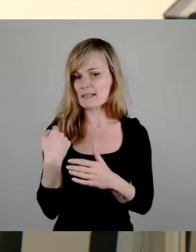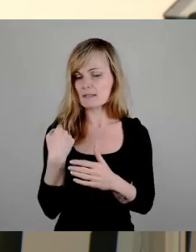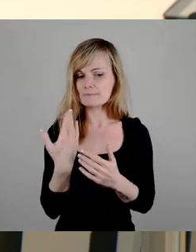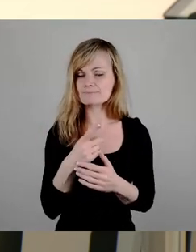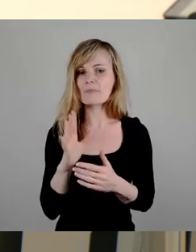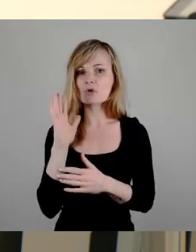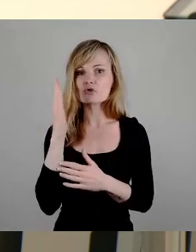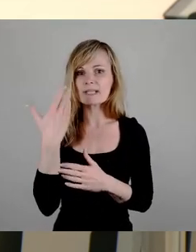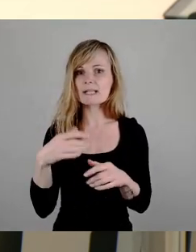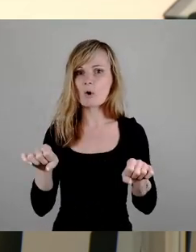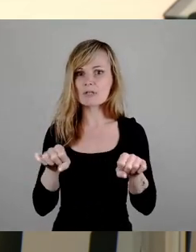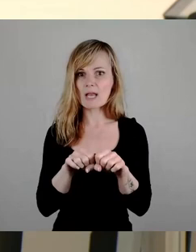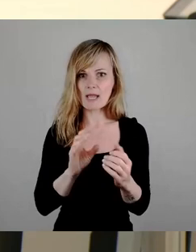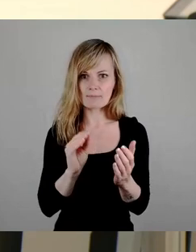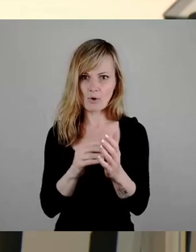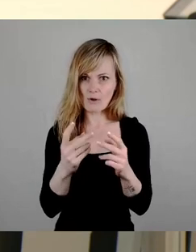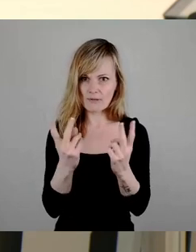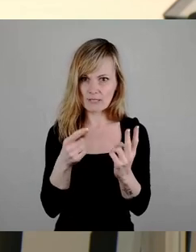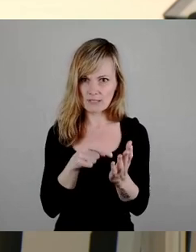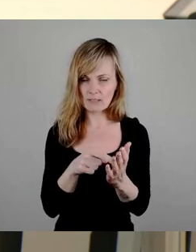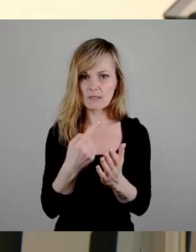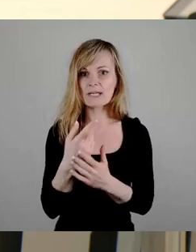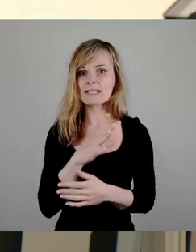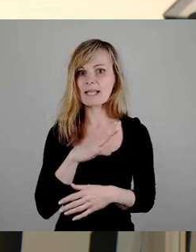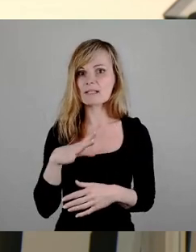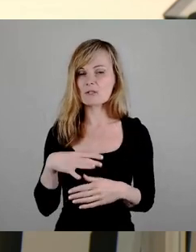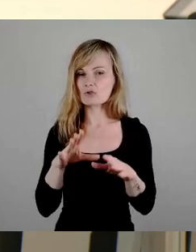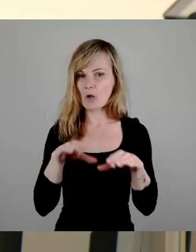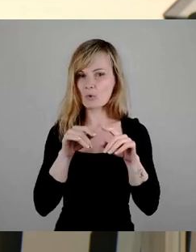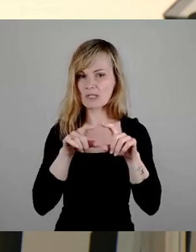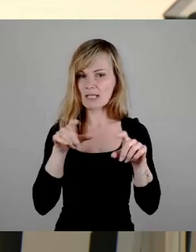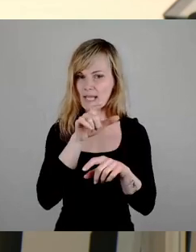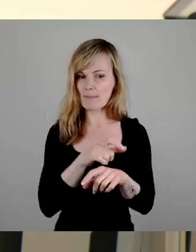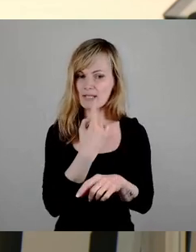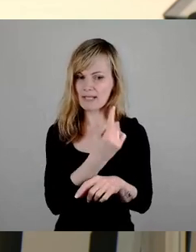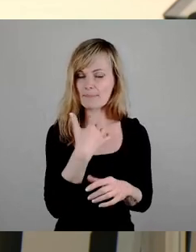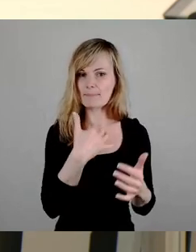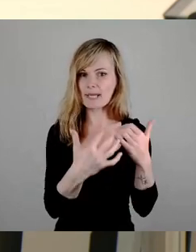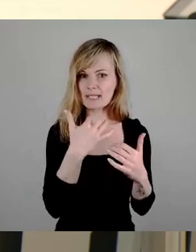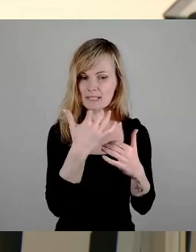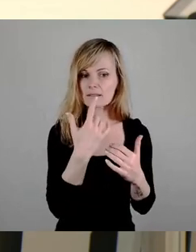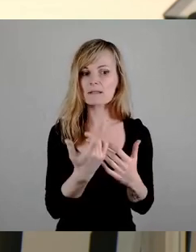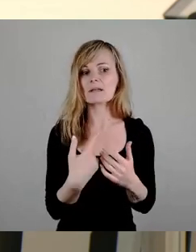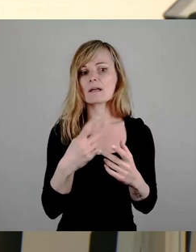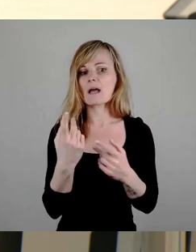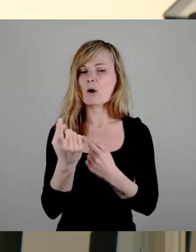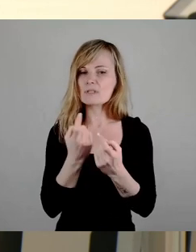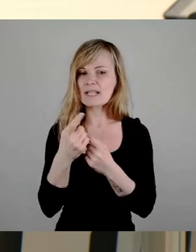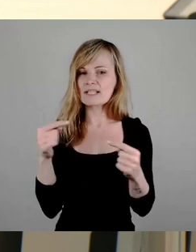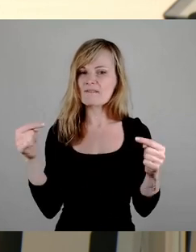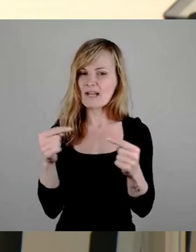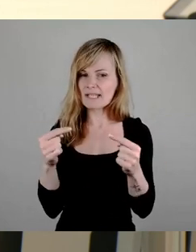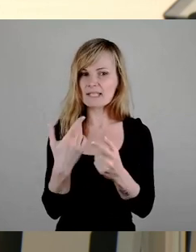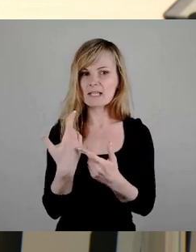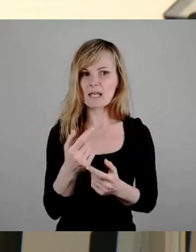Online veröffentlicht worden, wo sächsische Unternehmer berichten, was die Menschenfeindlichkeit und Ausländerfeindlichkeit in Sachsen mit ihren